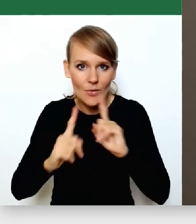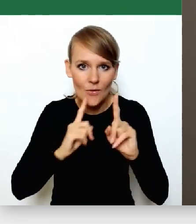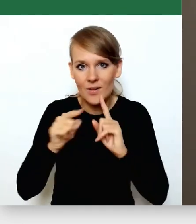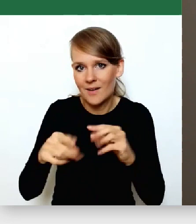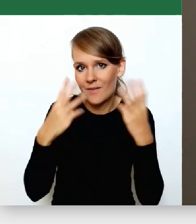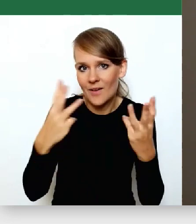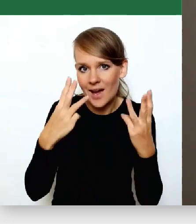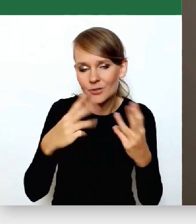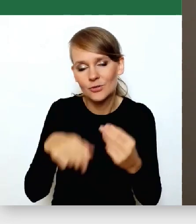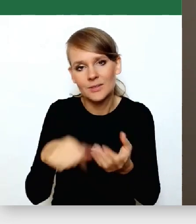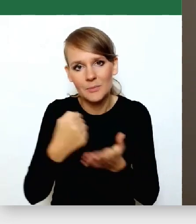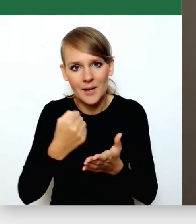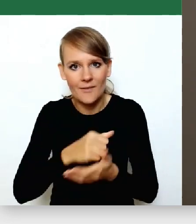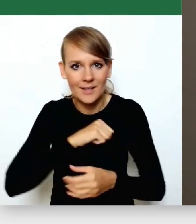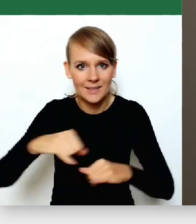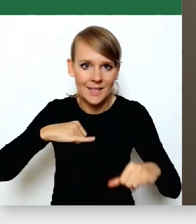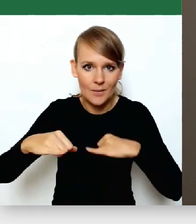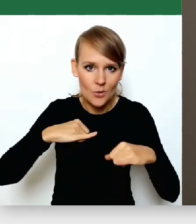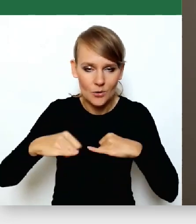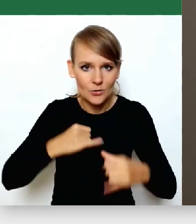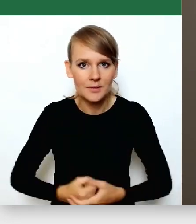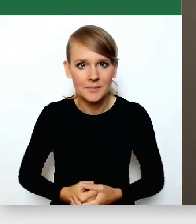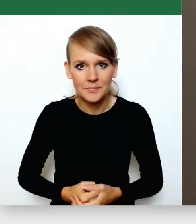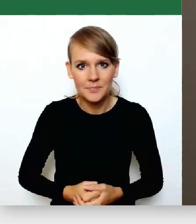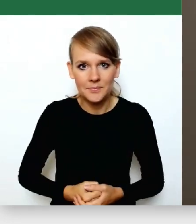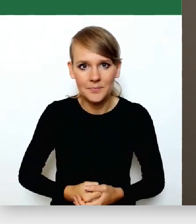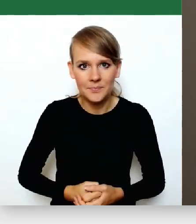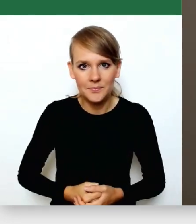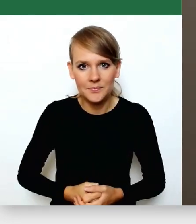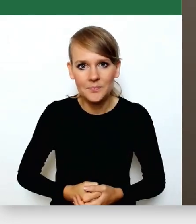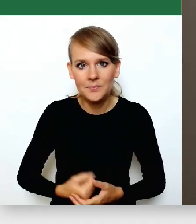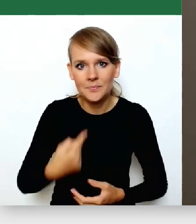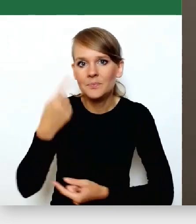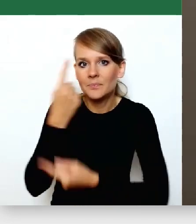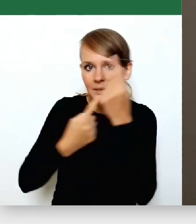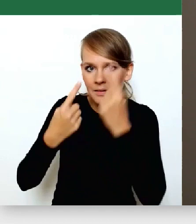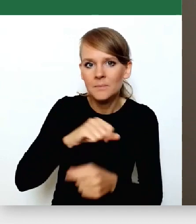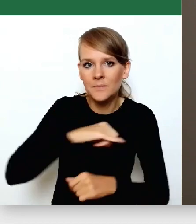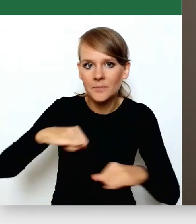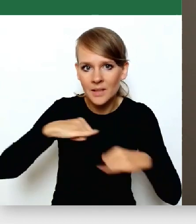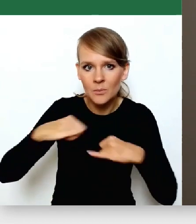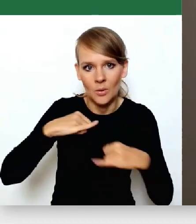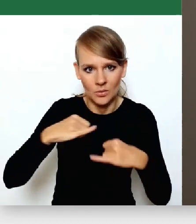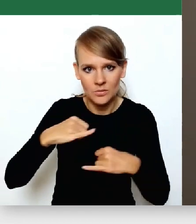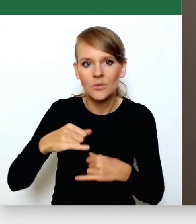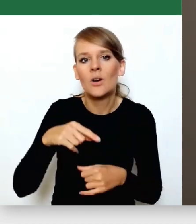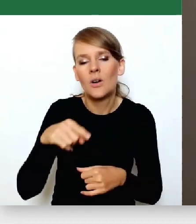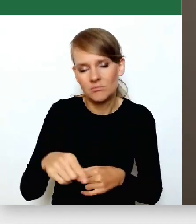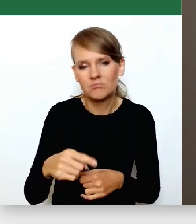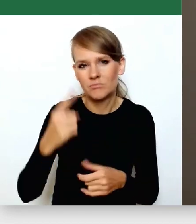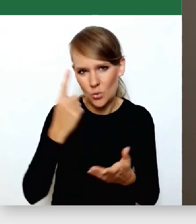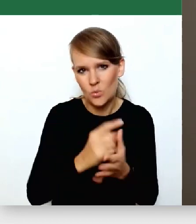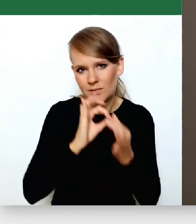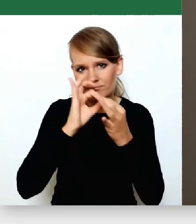samorządowe kwestie. Ja myślę, że samorząd się obroni. Mamy silne